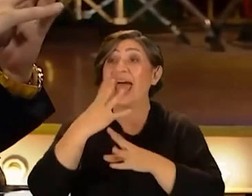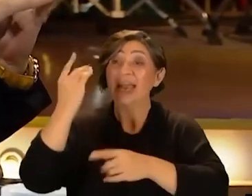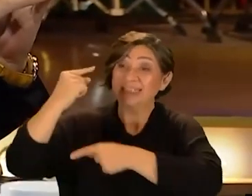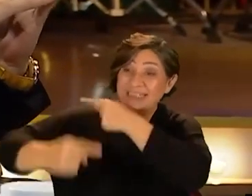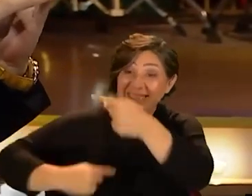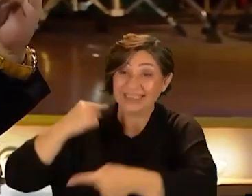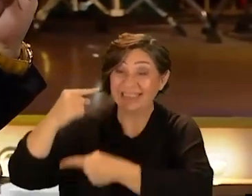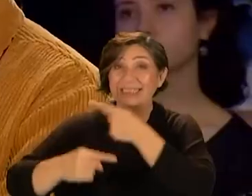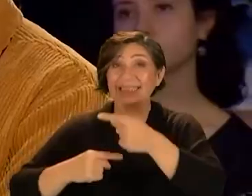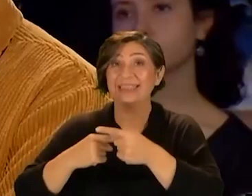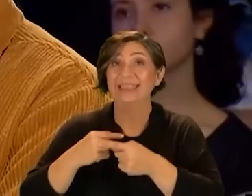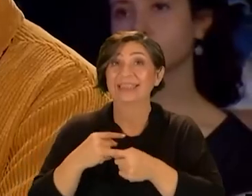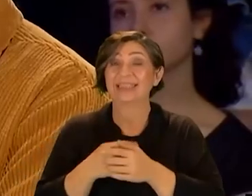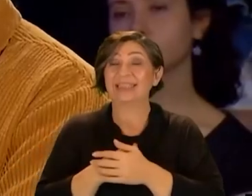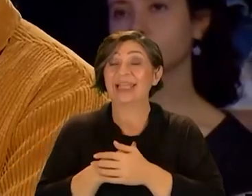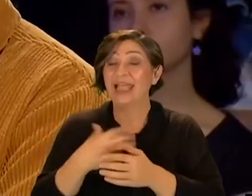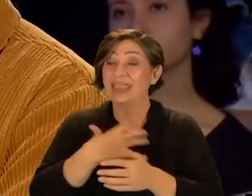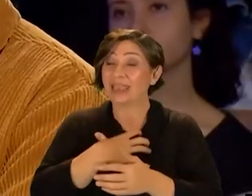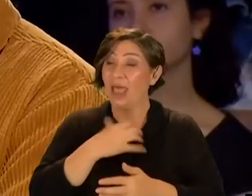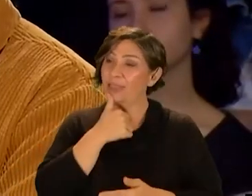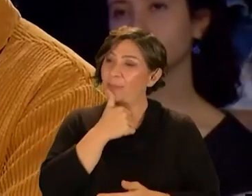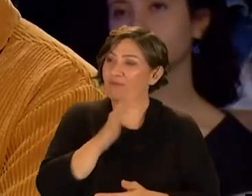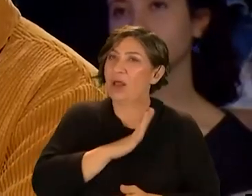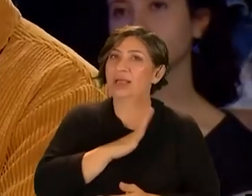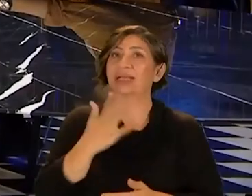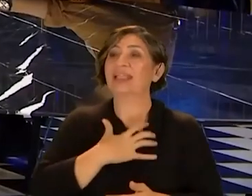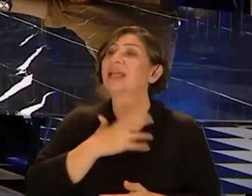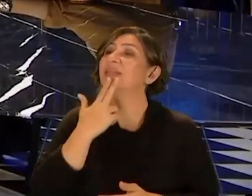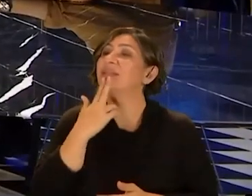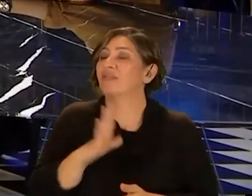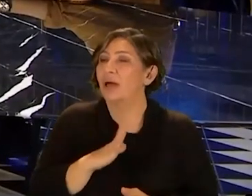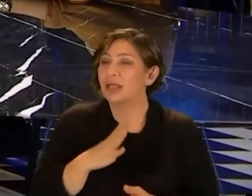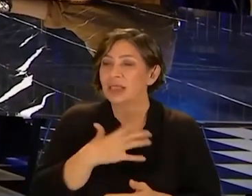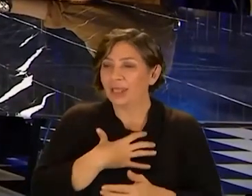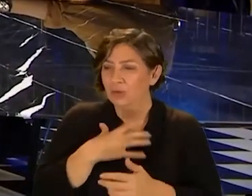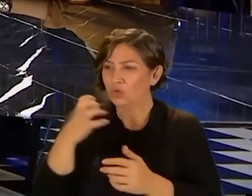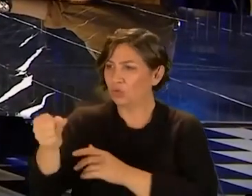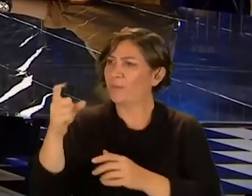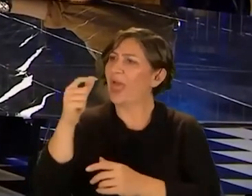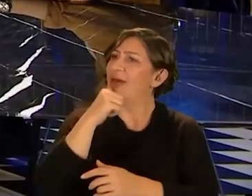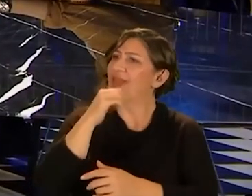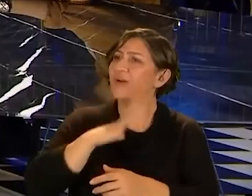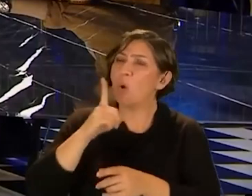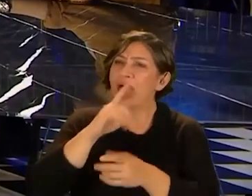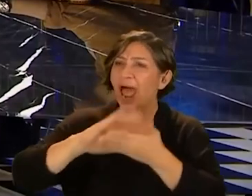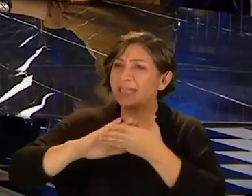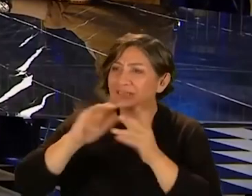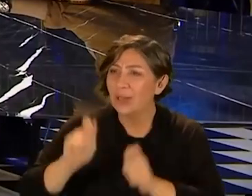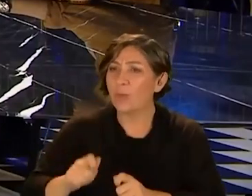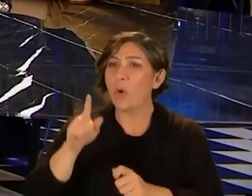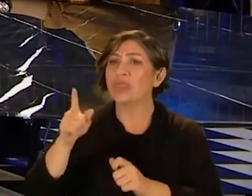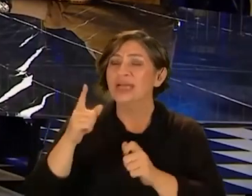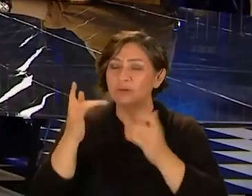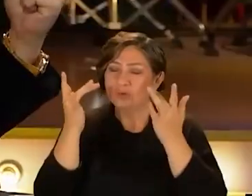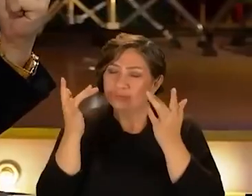her neslin kendi adamı var Kendi kadını var Kendi tuttuğu bir adamı var Onunla arkadaşlık ediyor